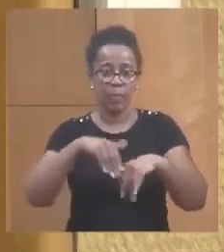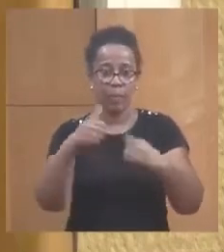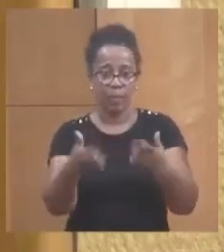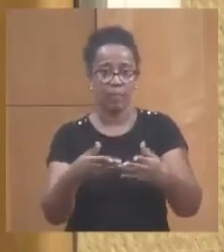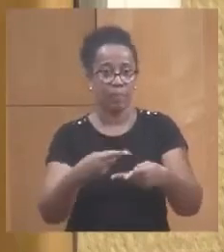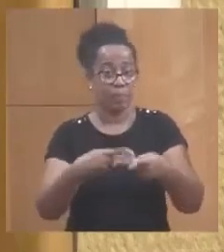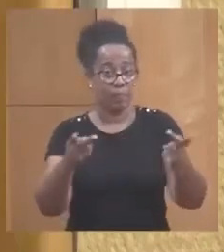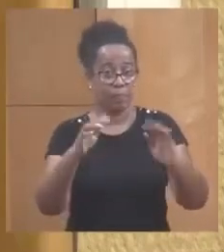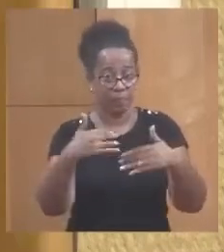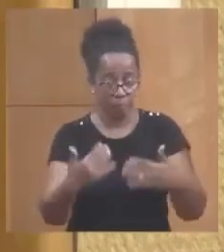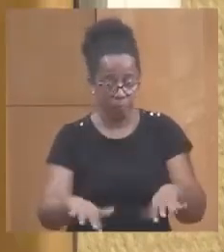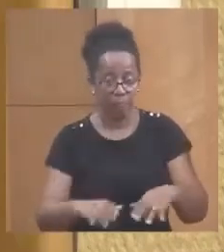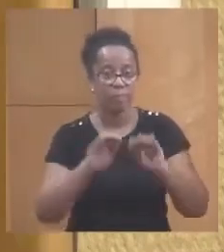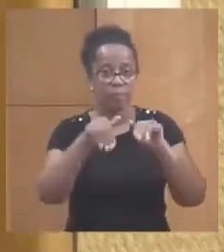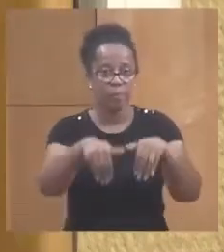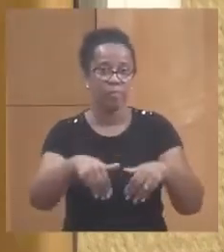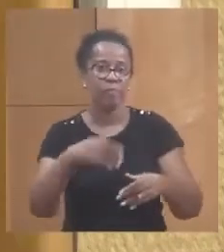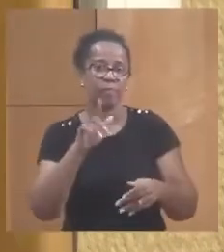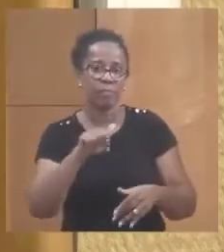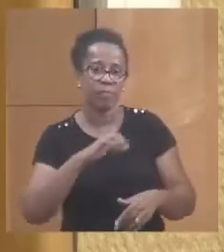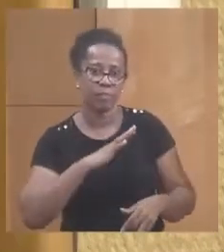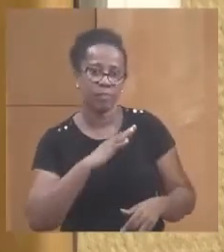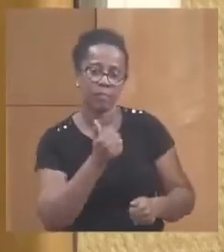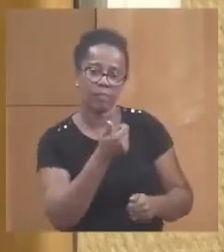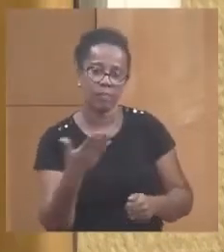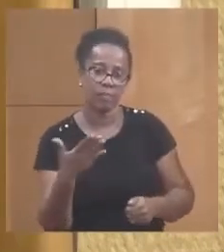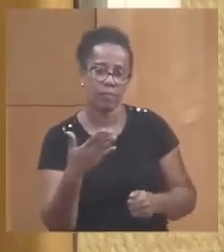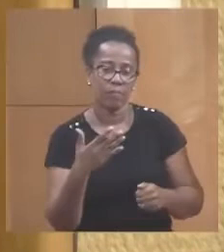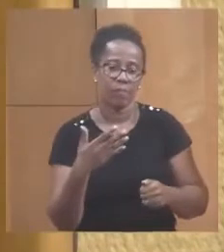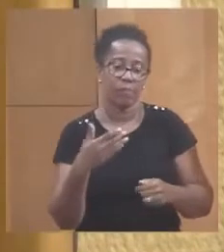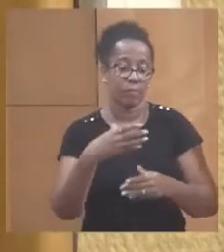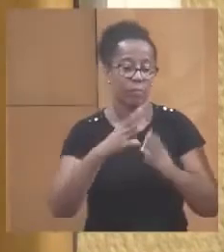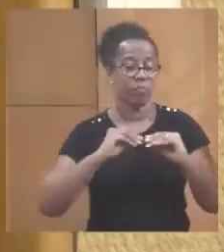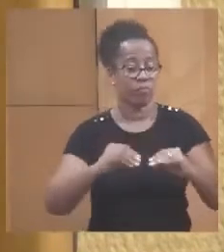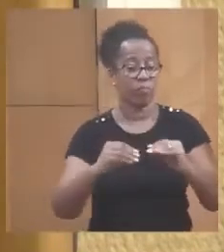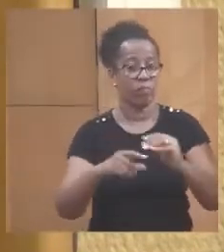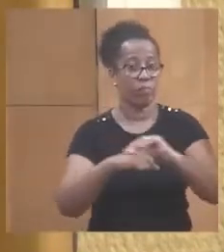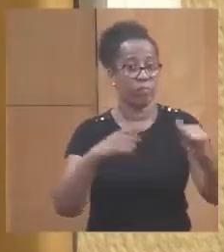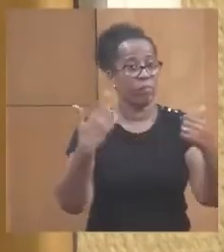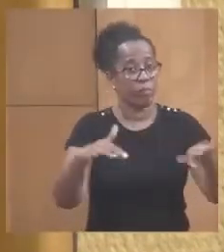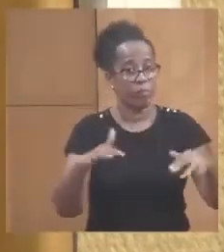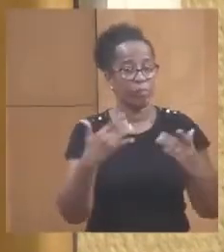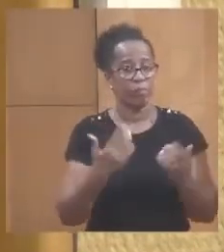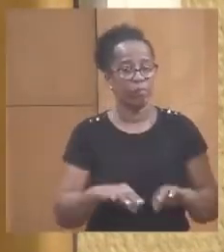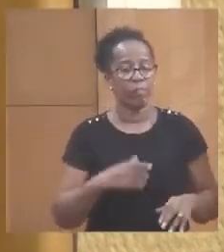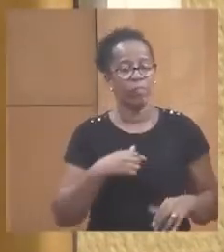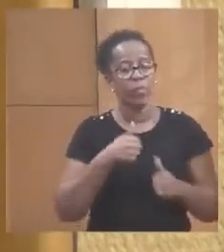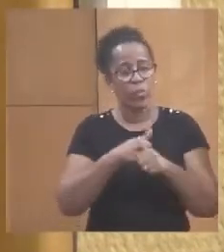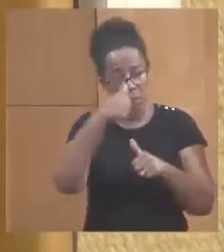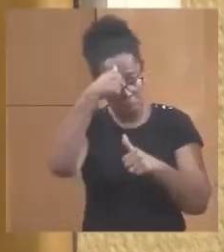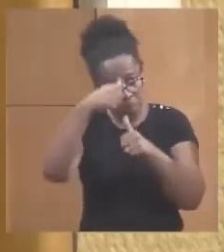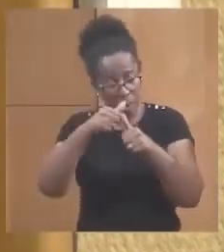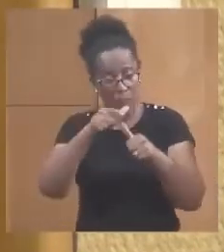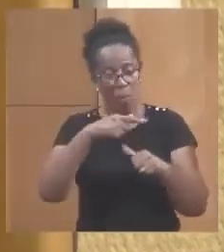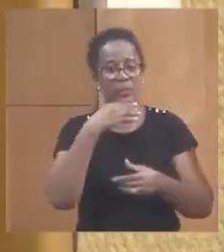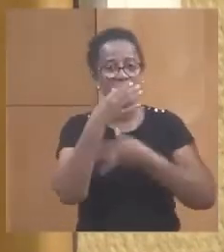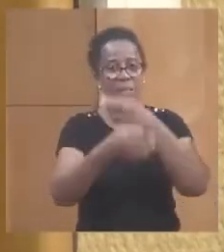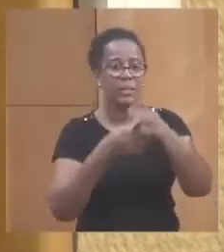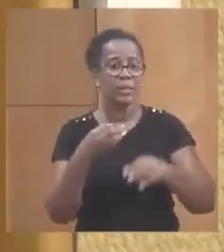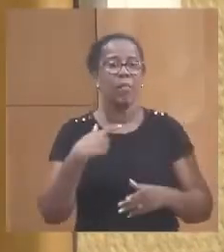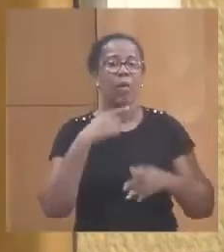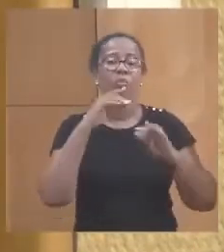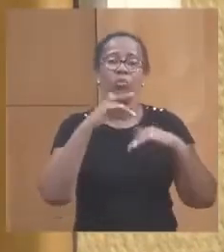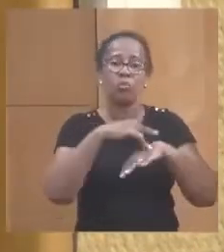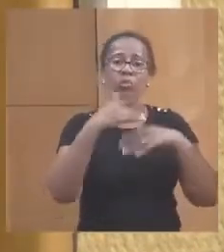un certain nombre de réalisations d'effectuées. Je vais citer de mémoire. Par exemple, nous avons pu